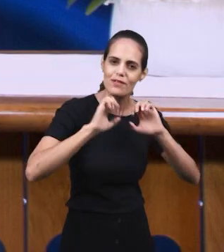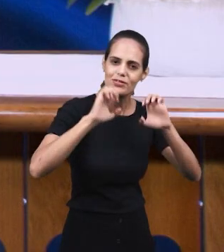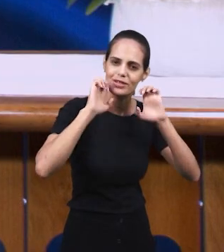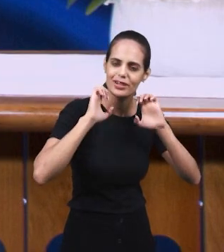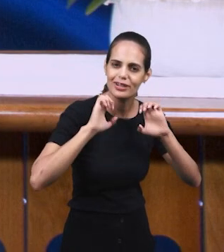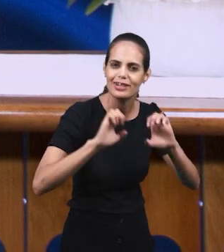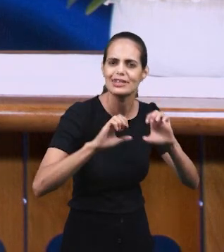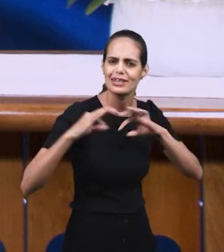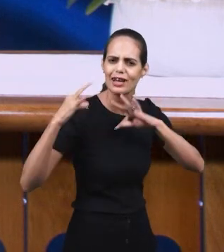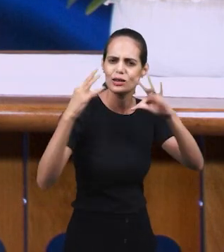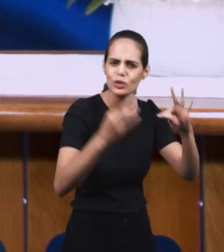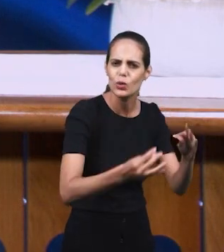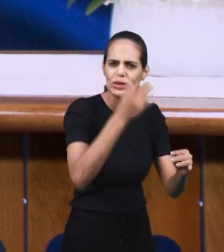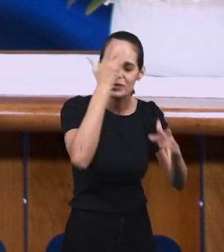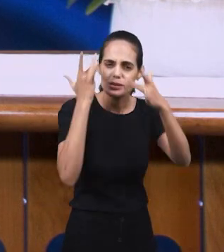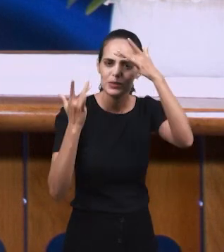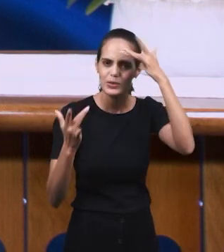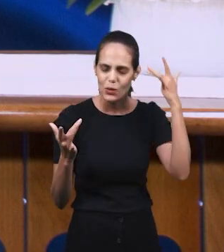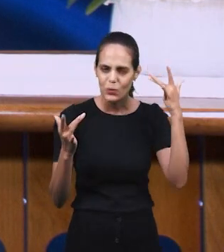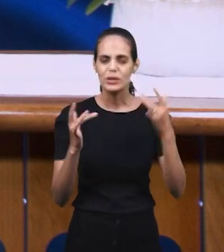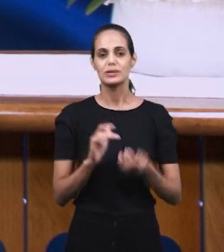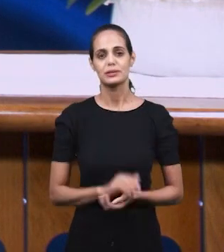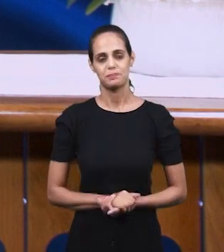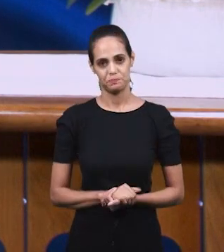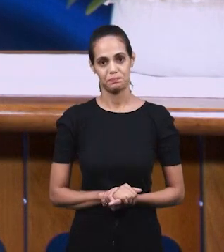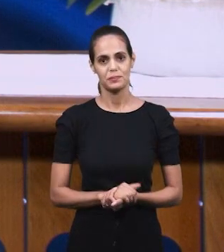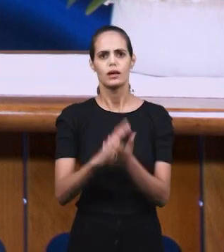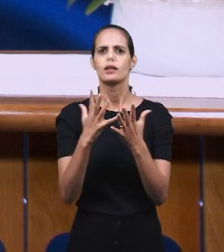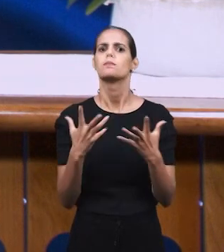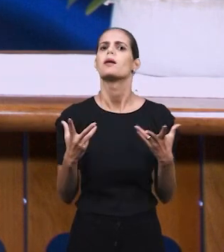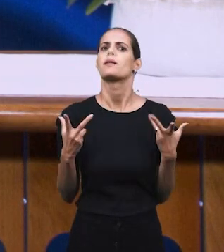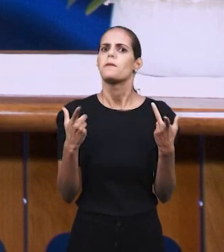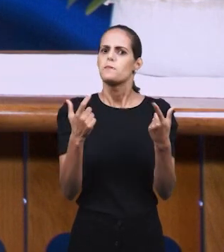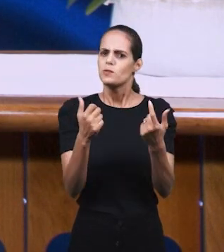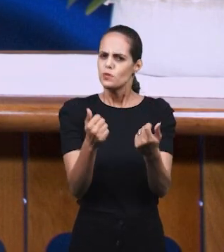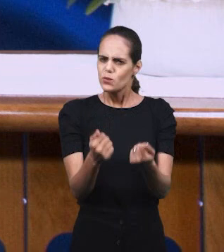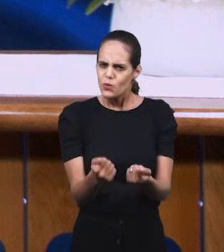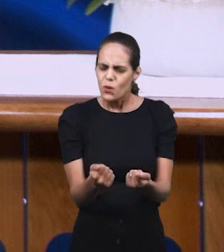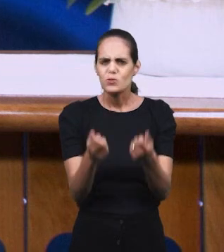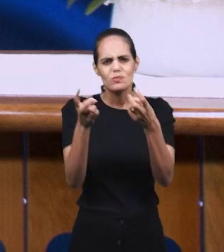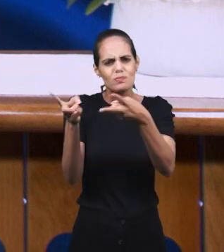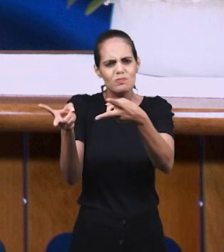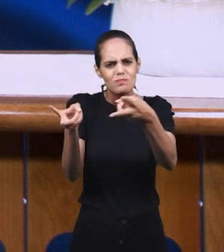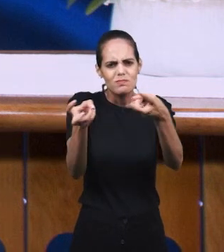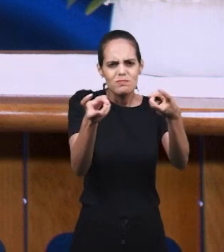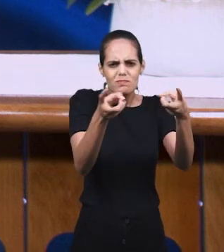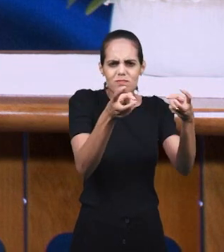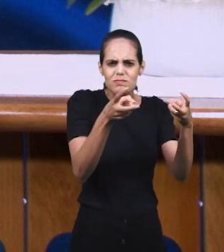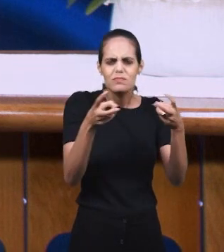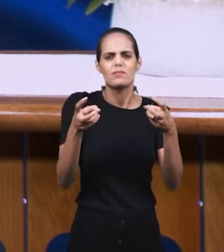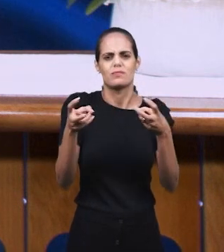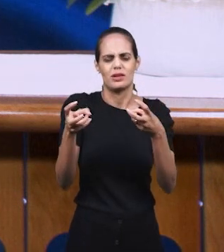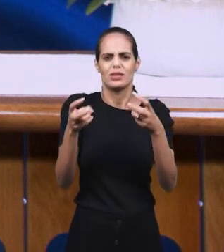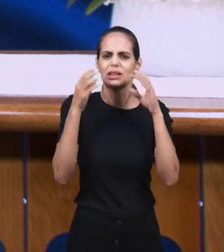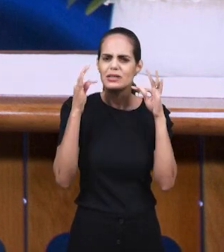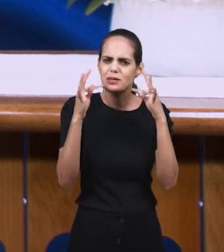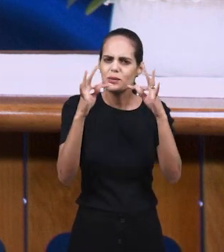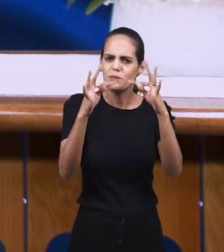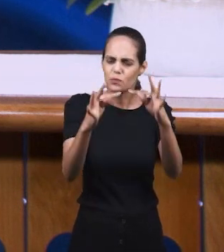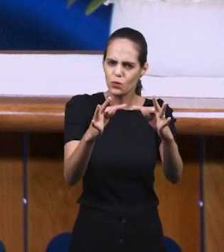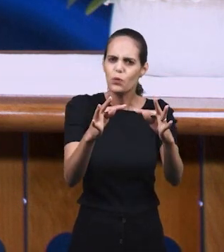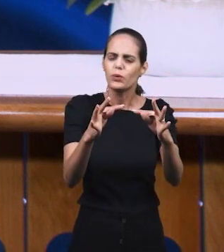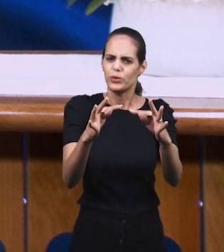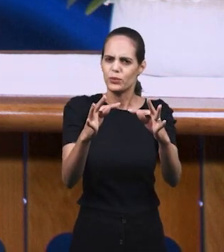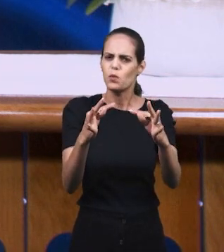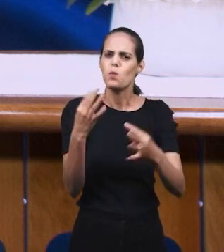всей твари. Возлюбленные, как чудесно, когда мы читаем это Слово Божие после этих свидетельств